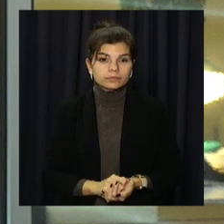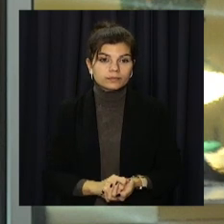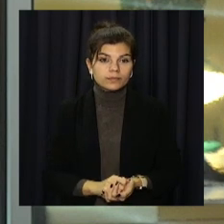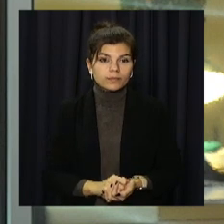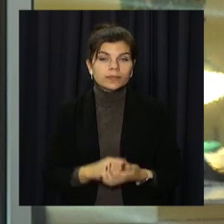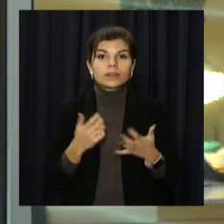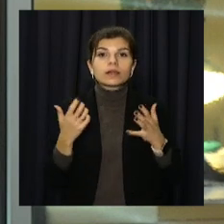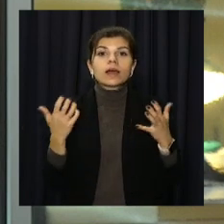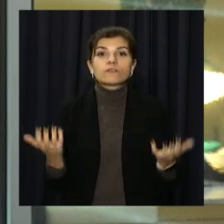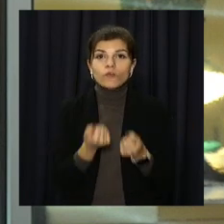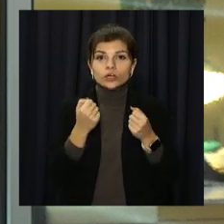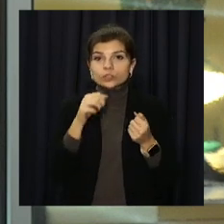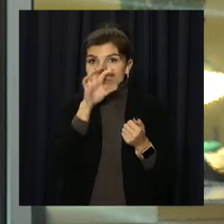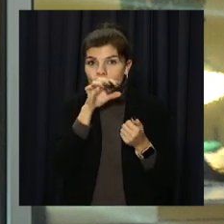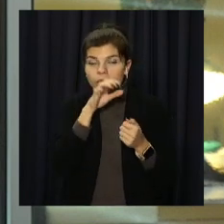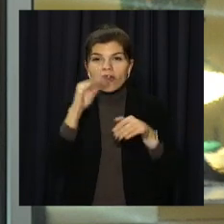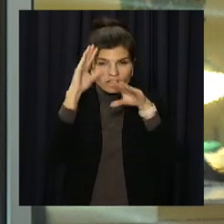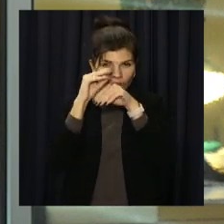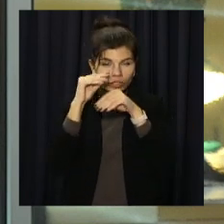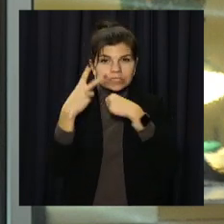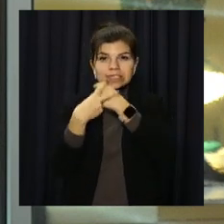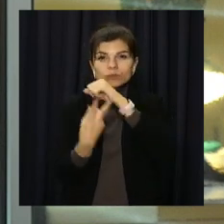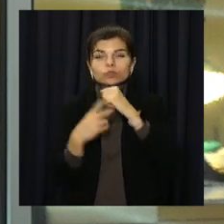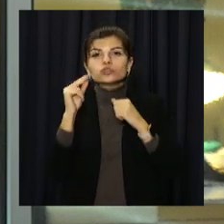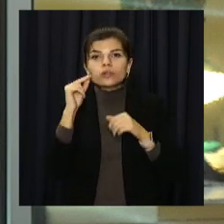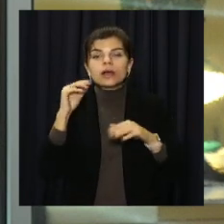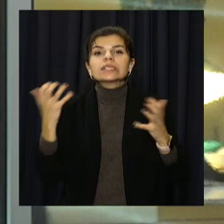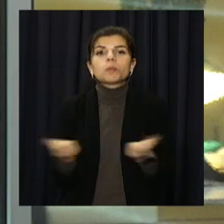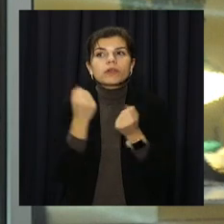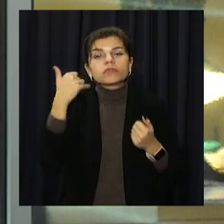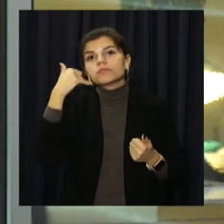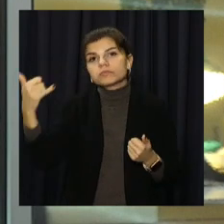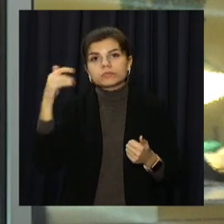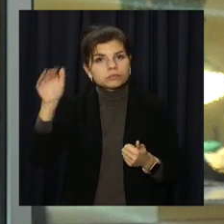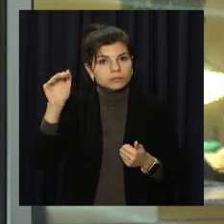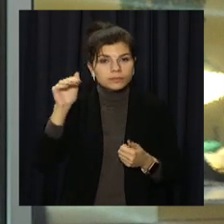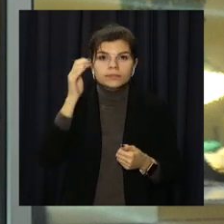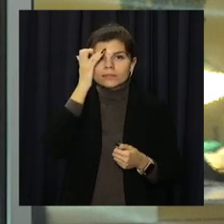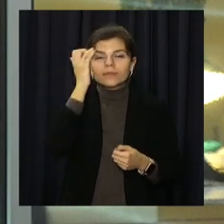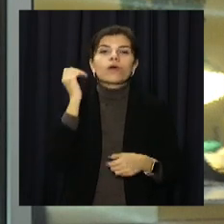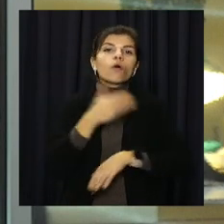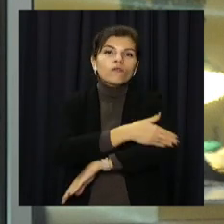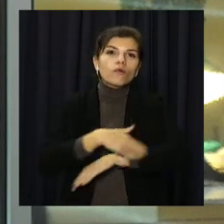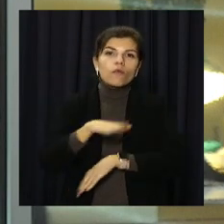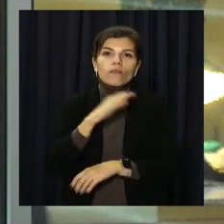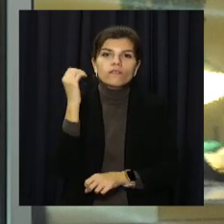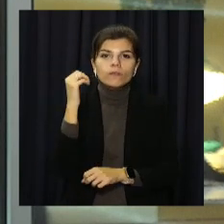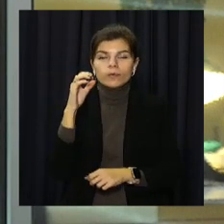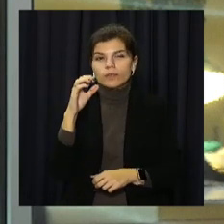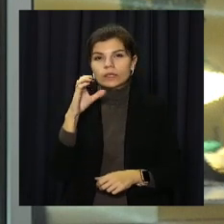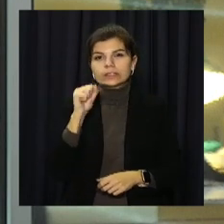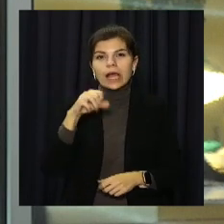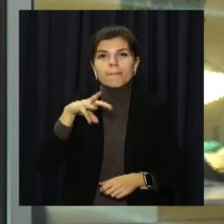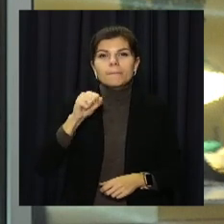Рятували цуценят. Ввечері 17 листопада до служби порятунку надійшов дзвінок. По вулиці Виробничій з Самарського